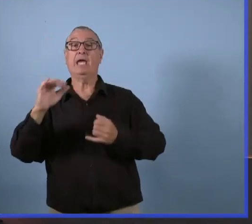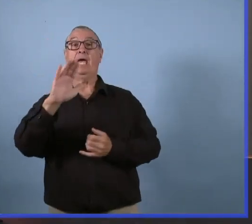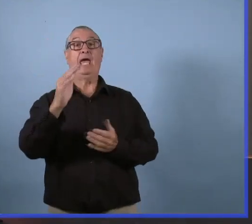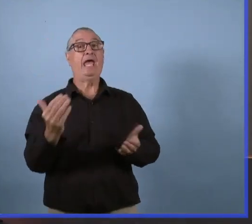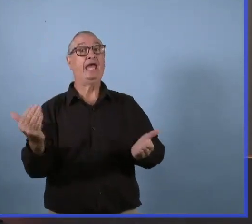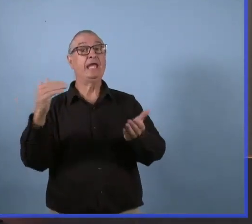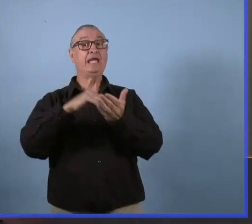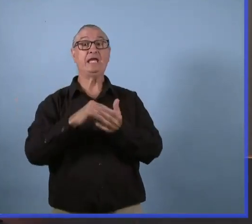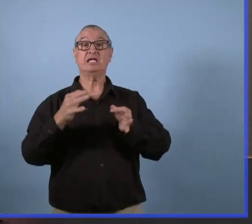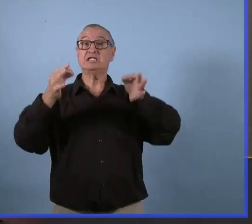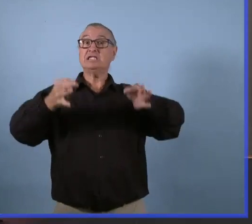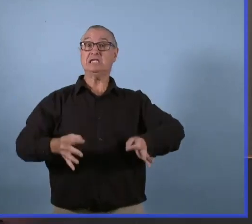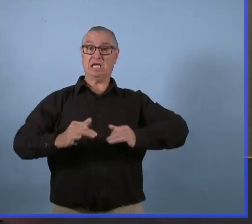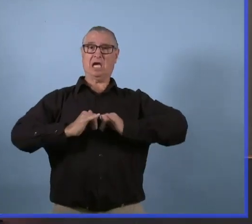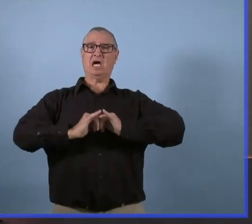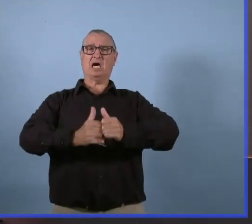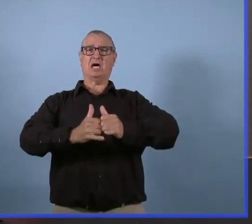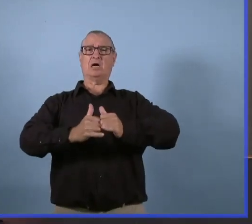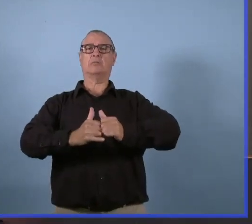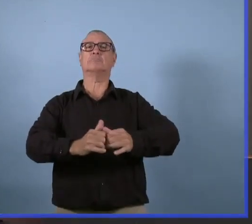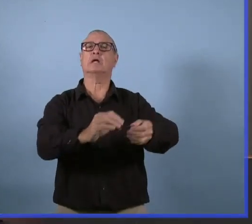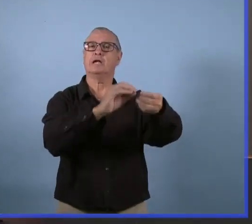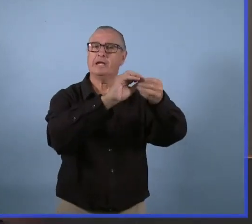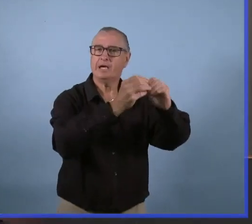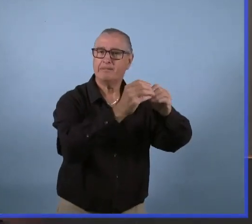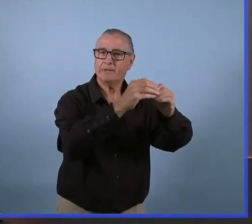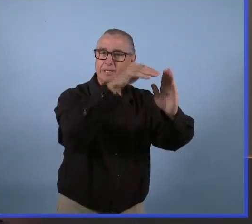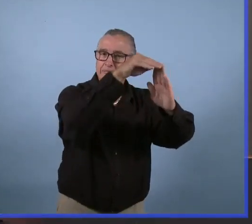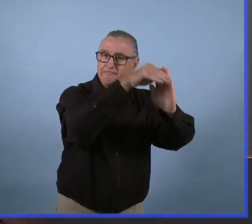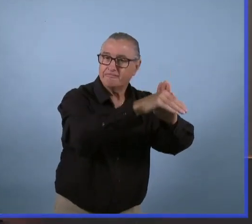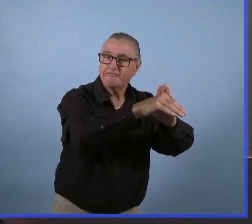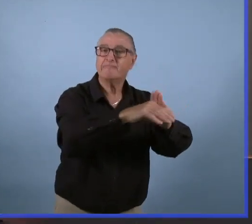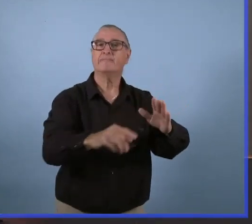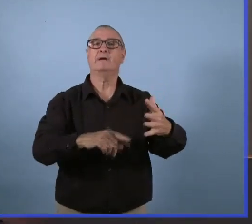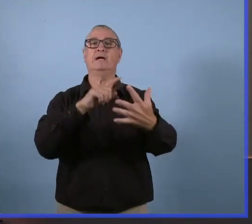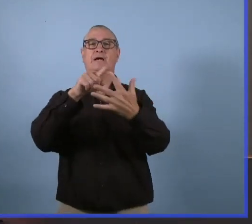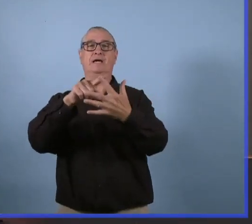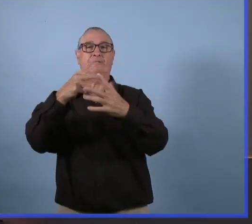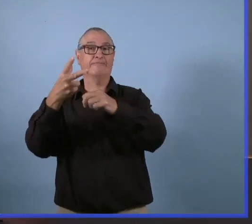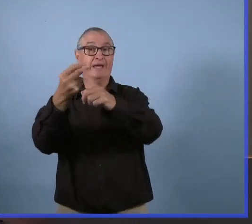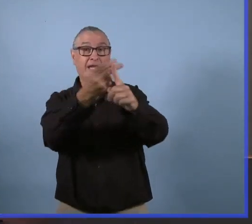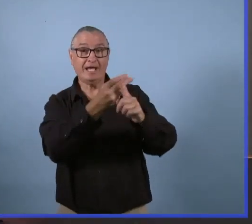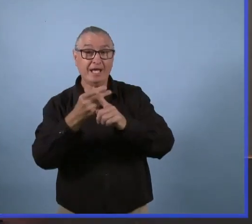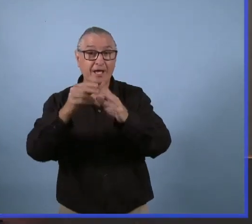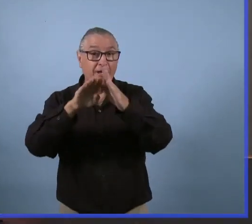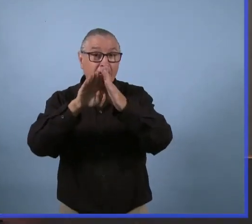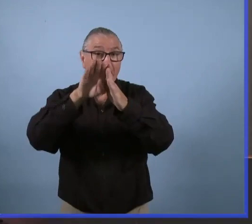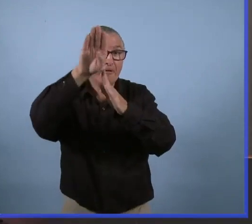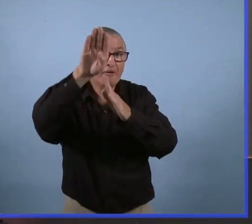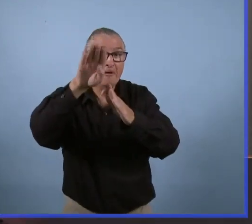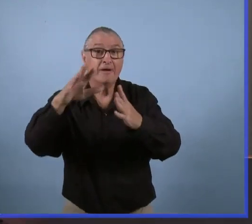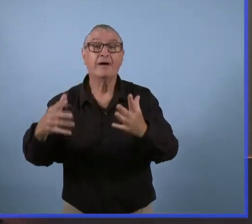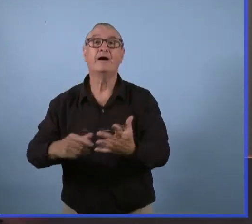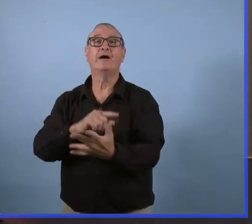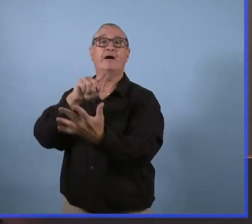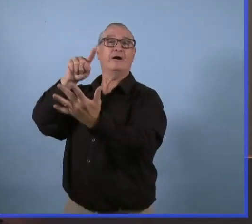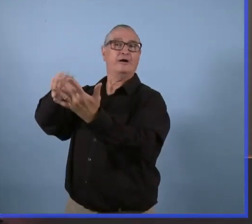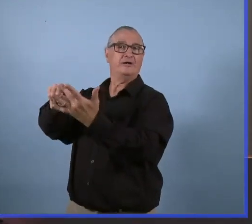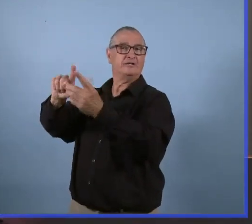quand on regarde ces indicateurs, le nombre de cas baisse, le pourcentage de personnes vaccinées avec une dose augmente.